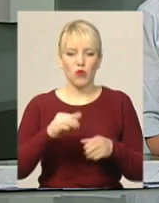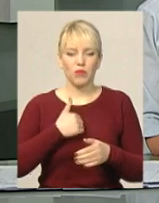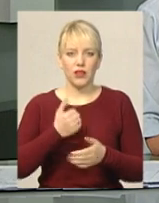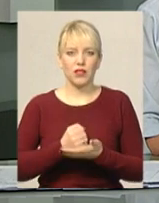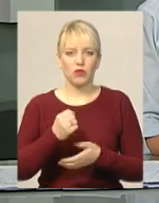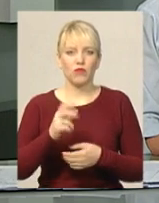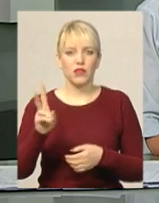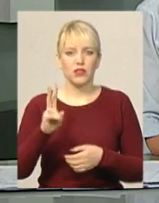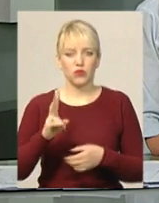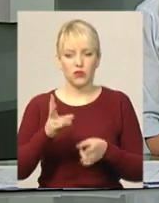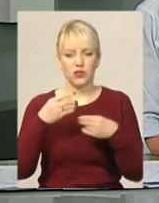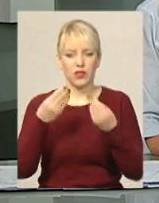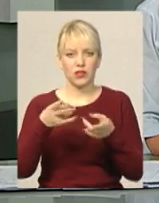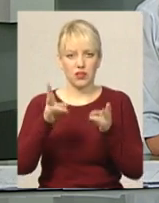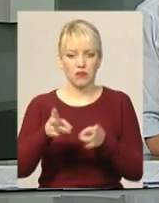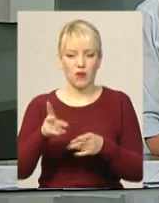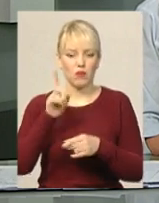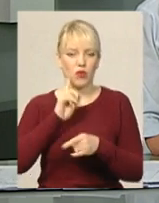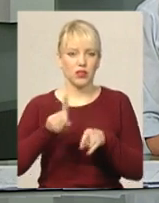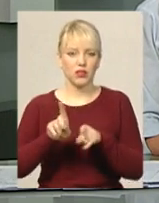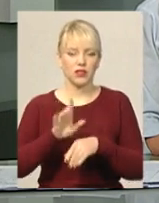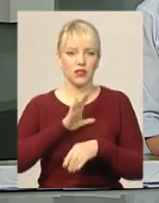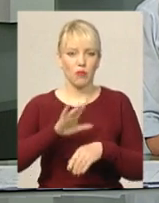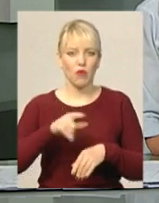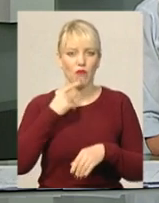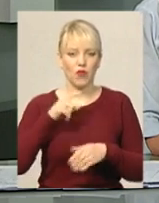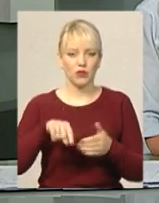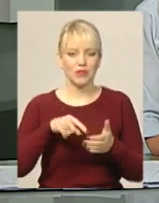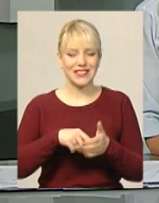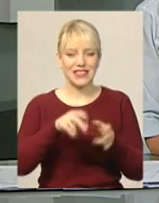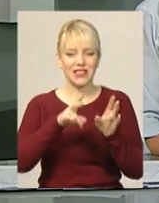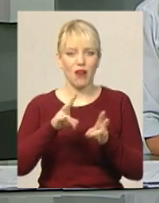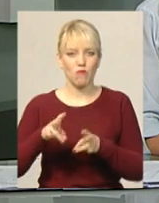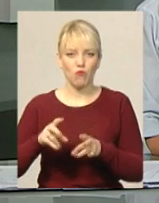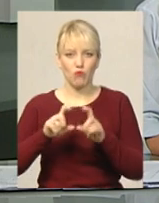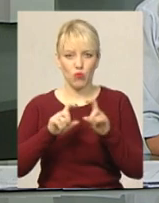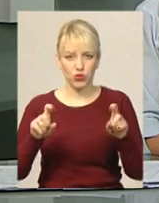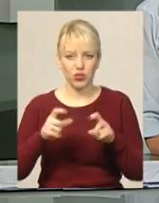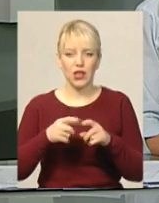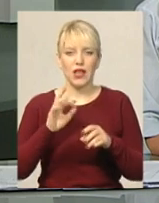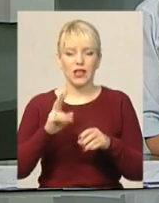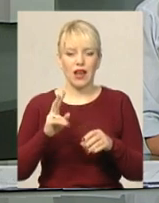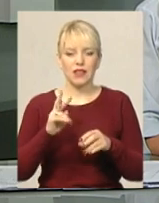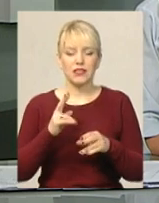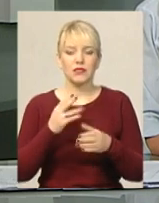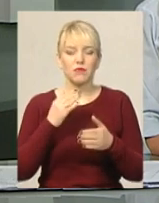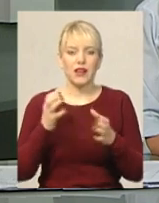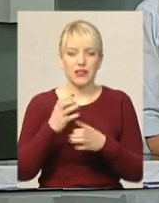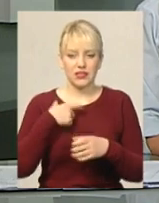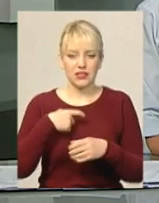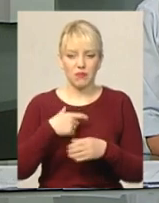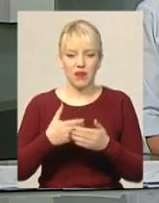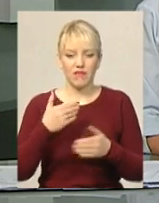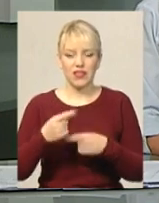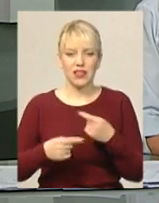бурулька завдала травми Поки що таких не було, кажуть у міському травмпункті. Як вберегтися від наслідків відлиги і куди звертатися, якщо на